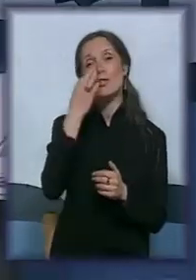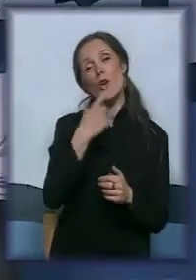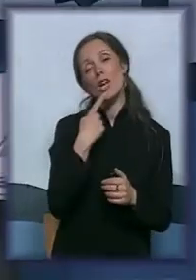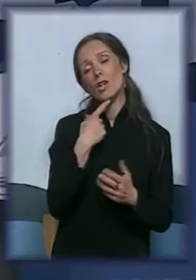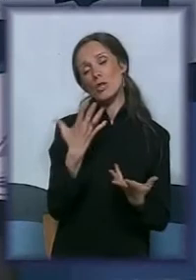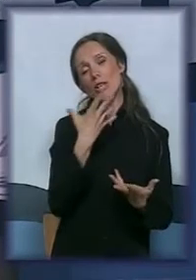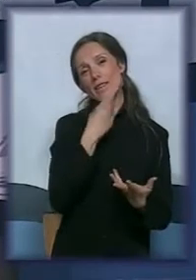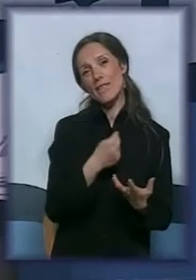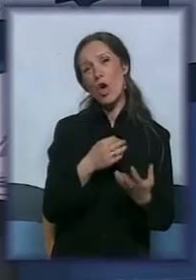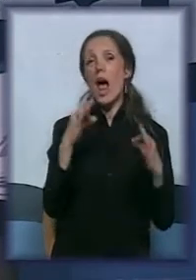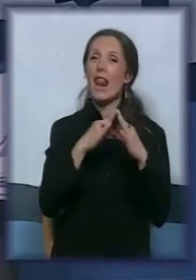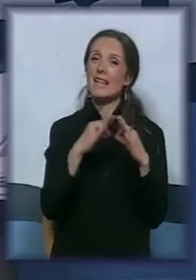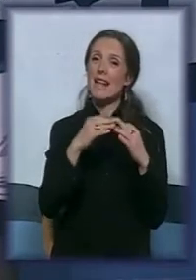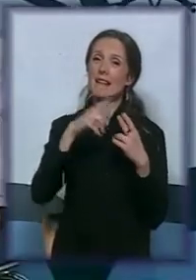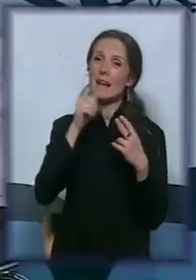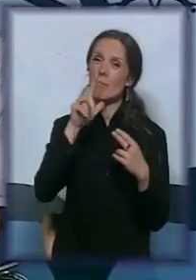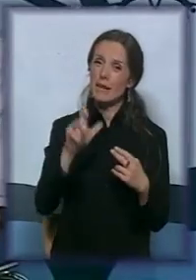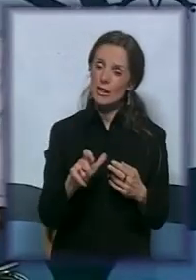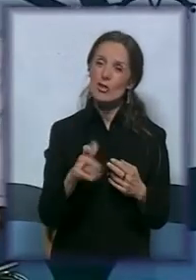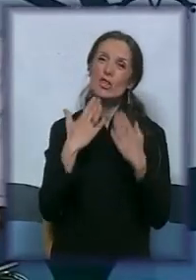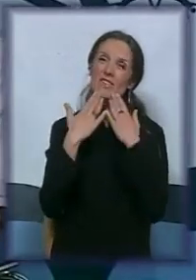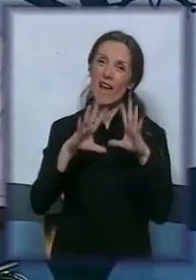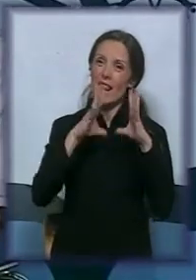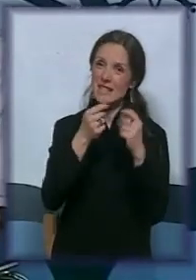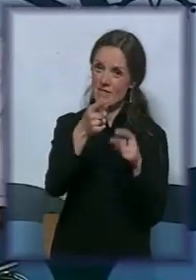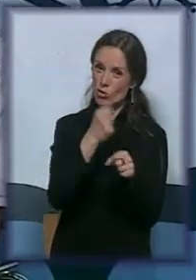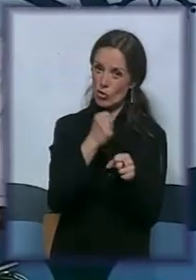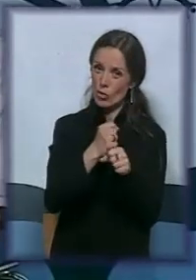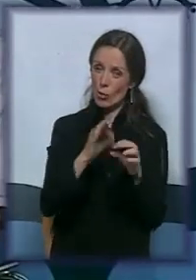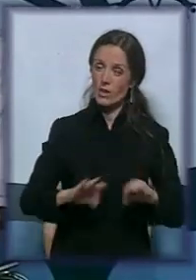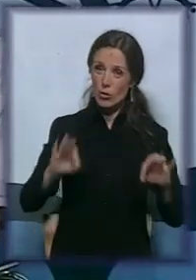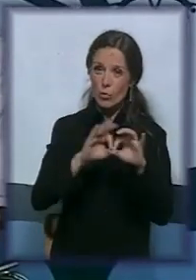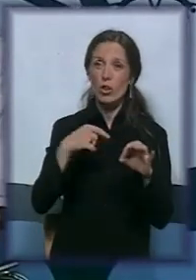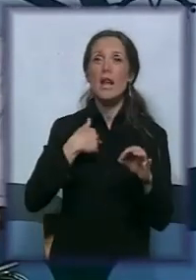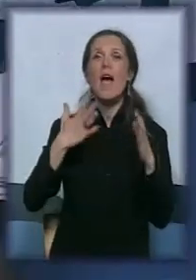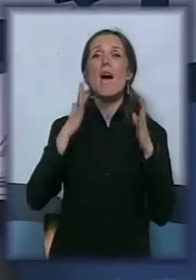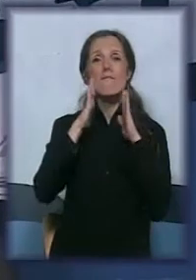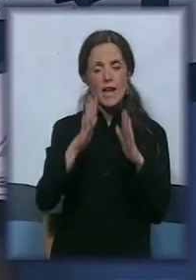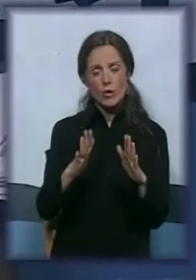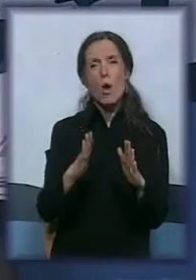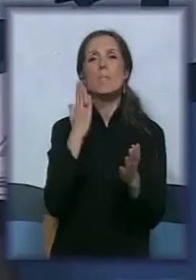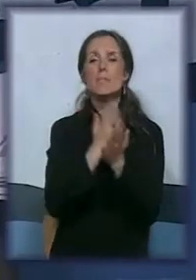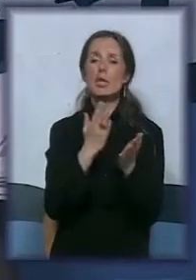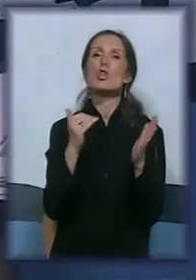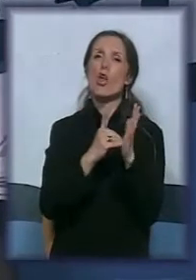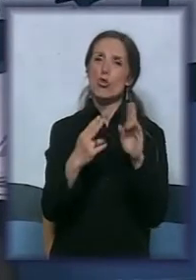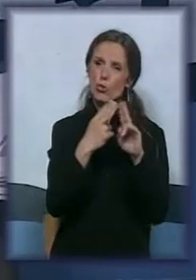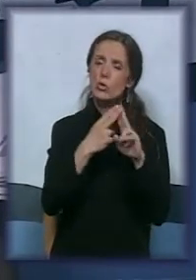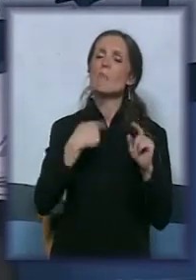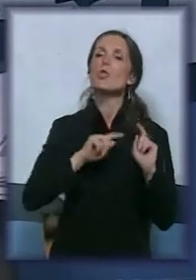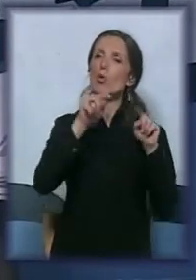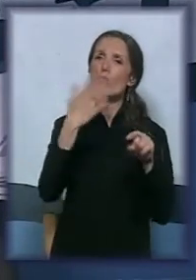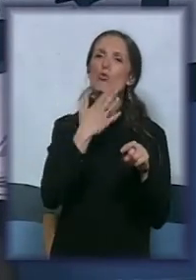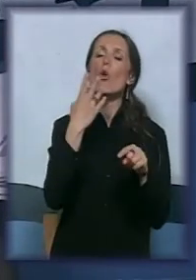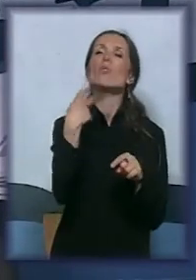Prijedinu. Aleksandar Pilić, hvala sve ovo što ste radili u projektu i verujem, bit će još susreta doći će u školu 20. oktober. Za